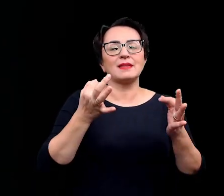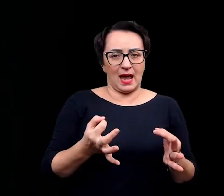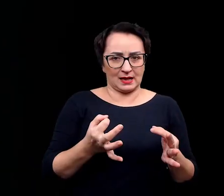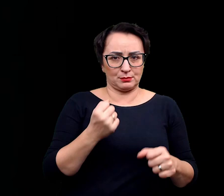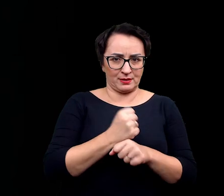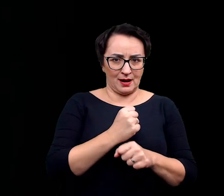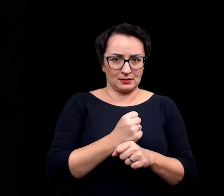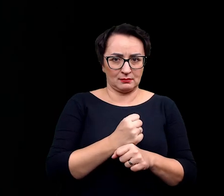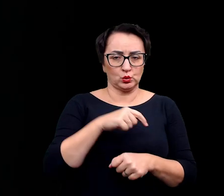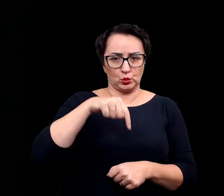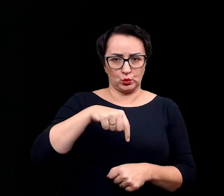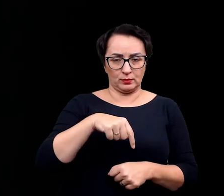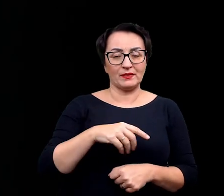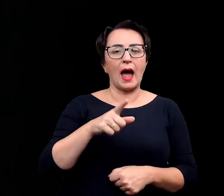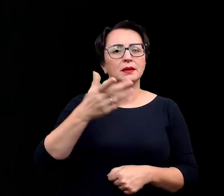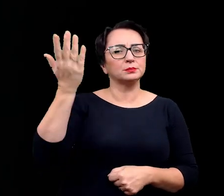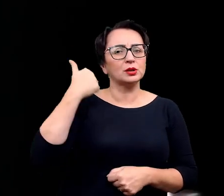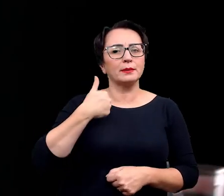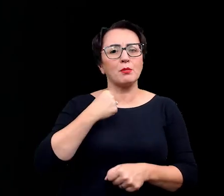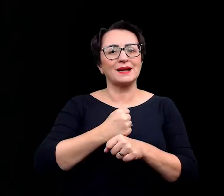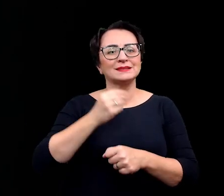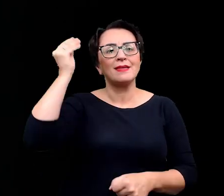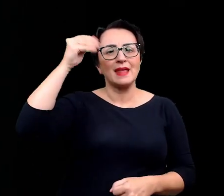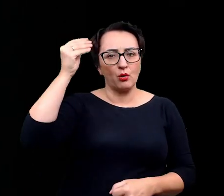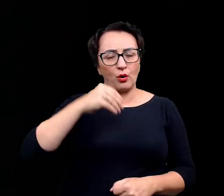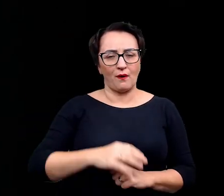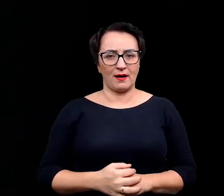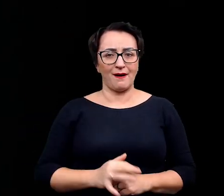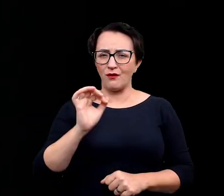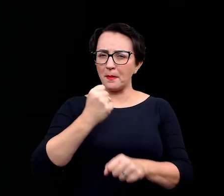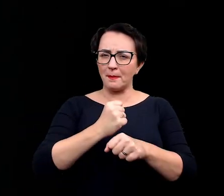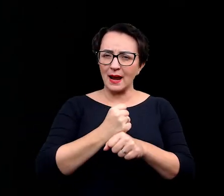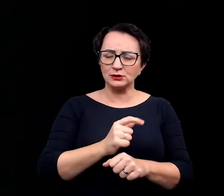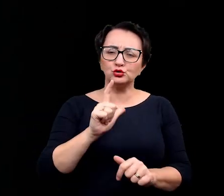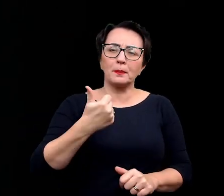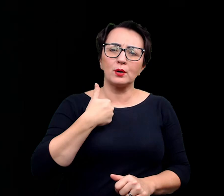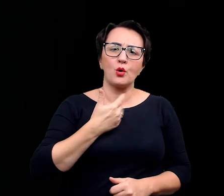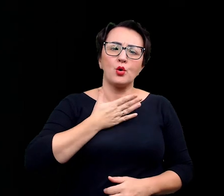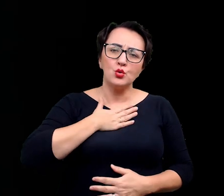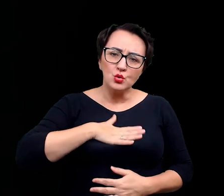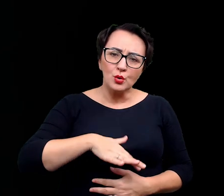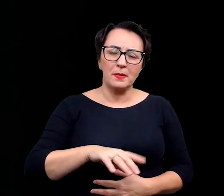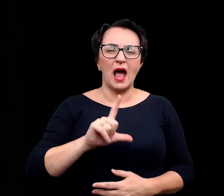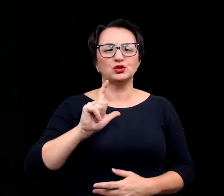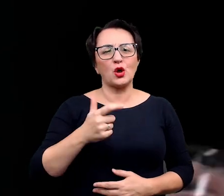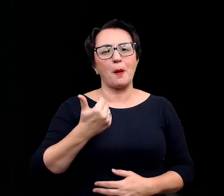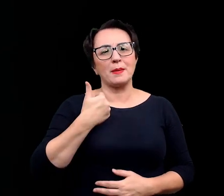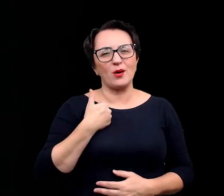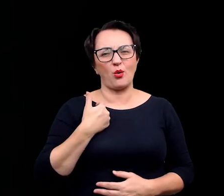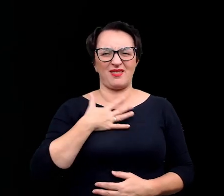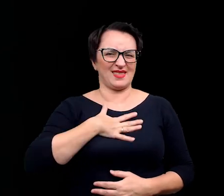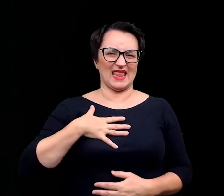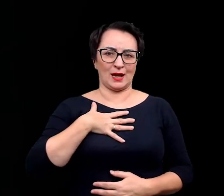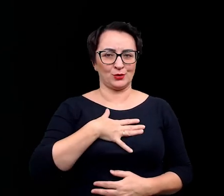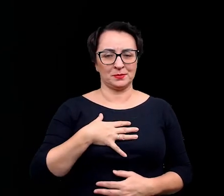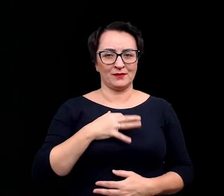teraz i tu, ale pracowałaś też naukowo. Co było takiego w twojej pracy, co lubiłaś, a co było